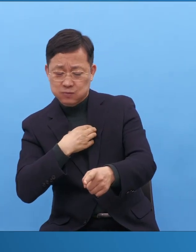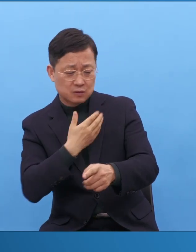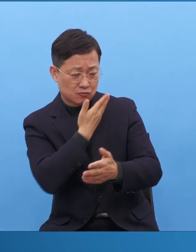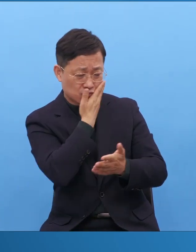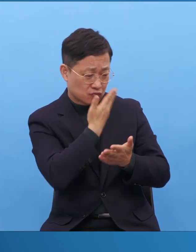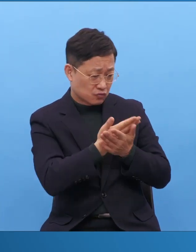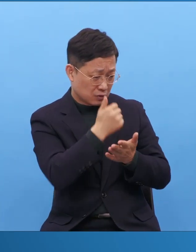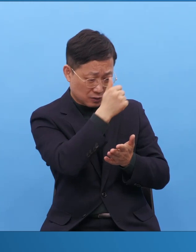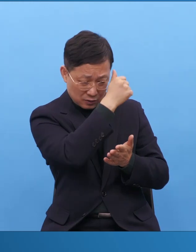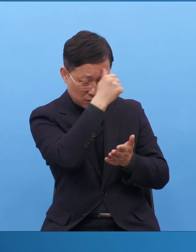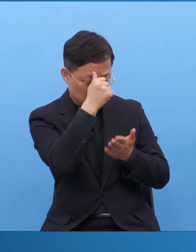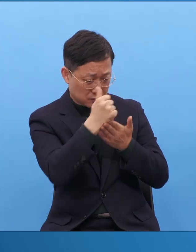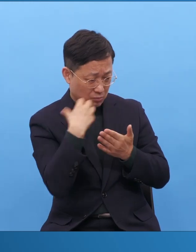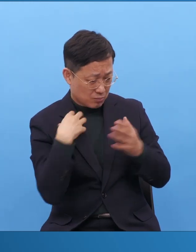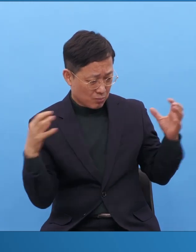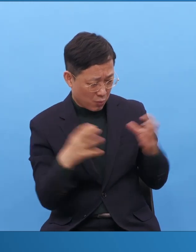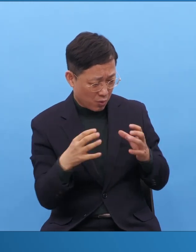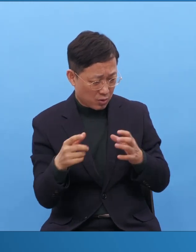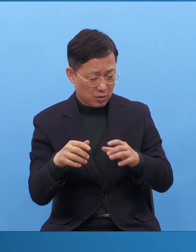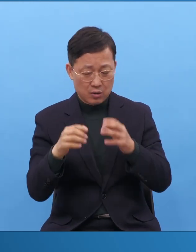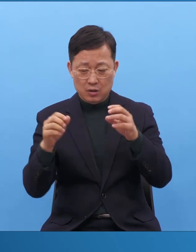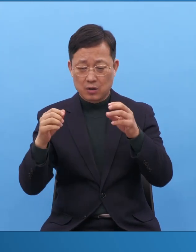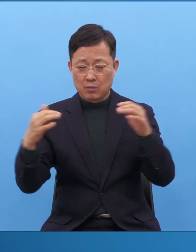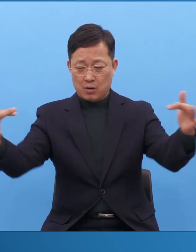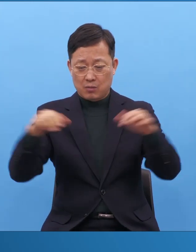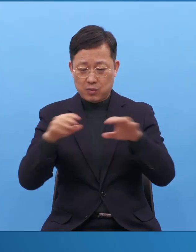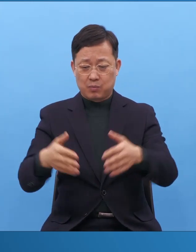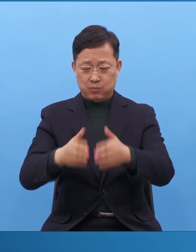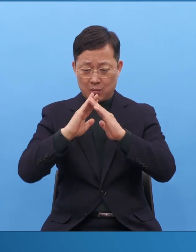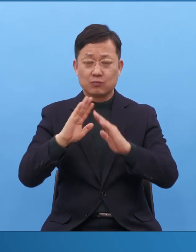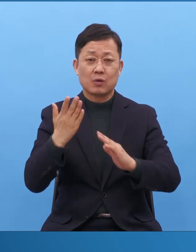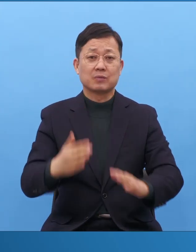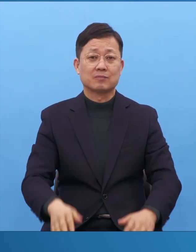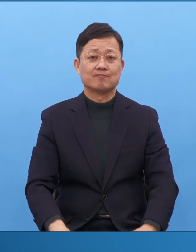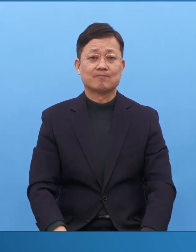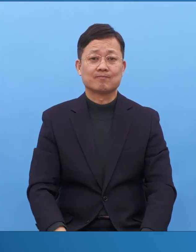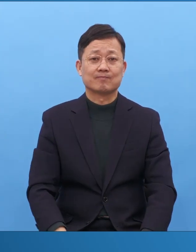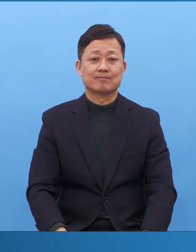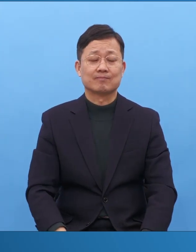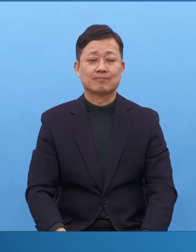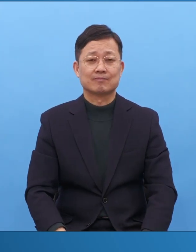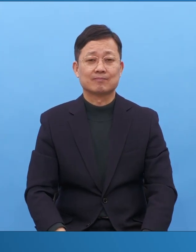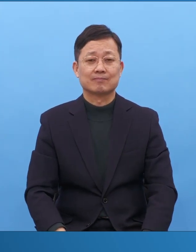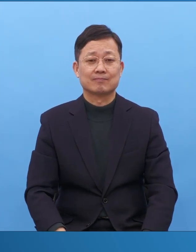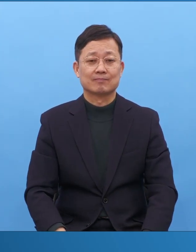자 이 부분을 다 내용은 여러분이 보고 플랫폼을 사람은 누굽니까?